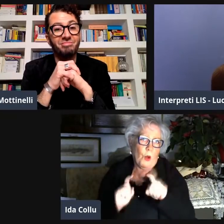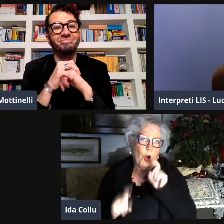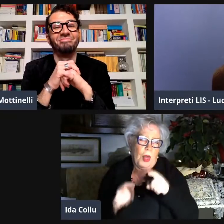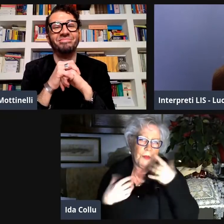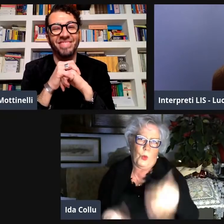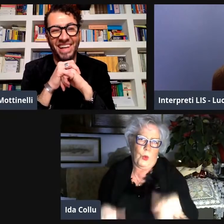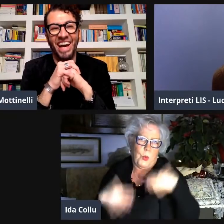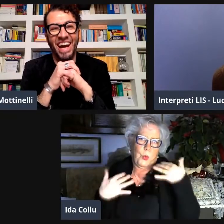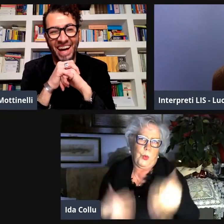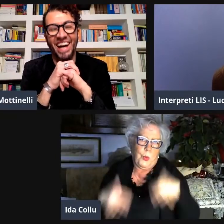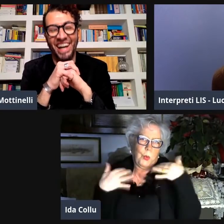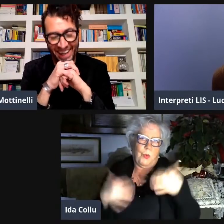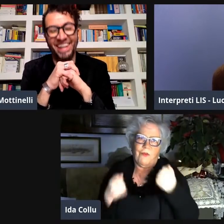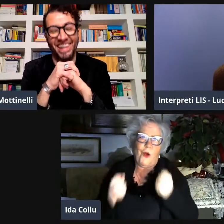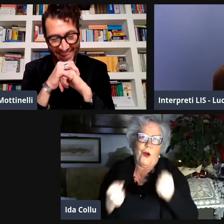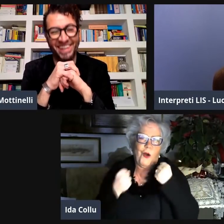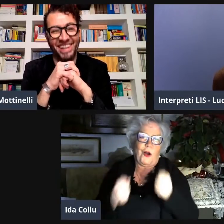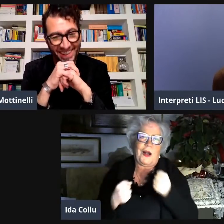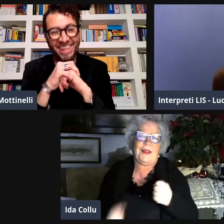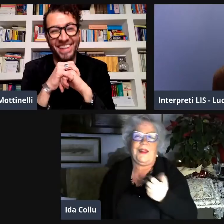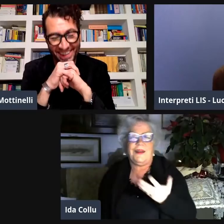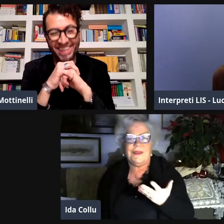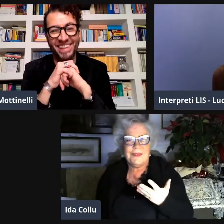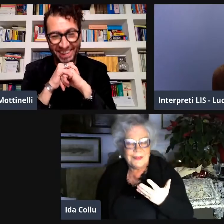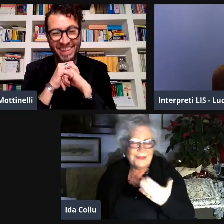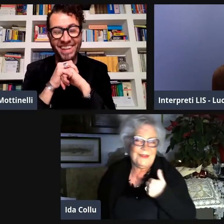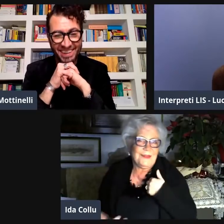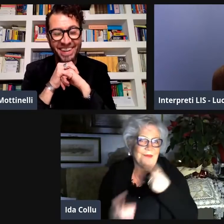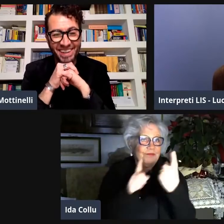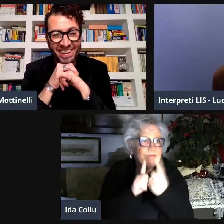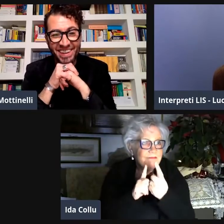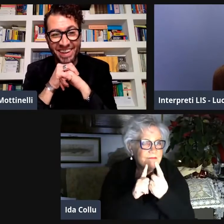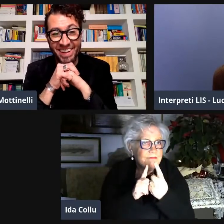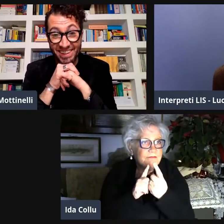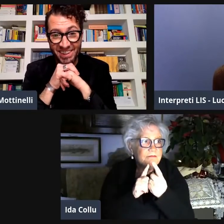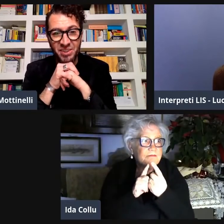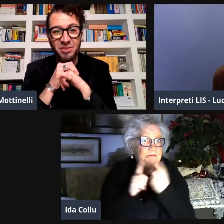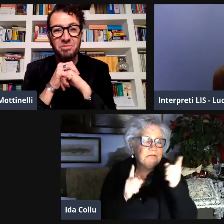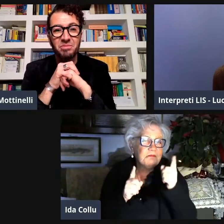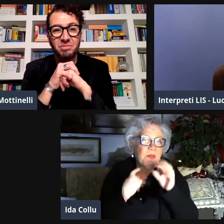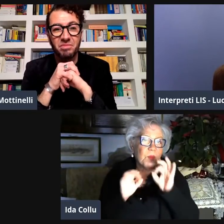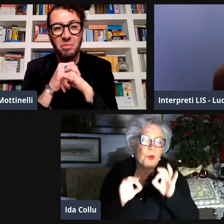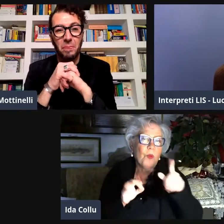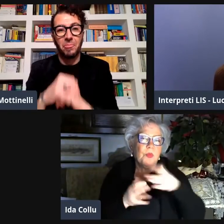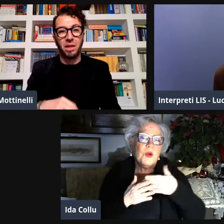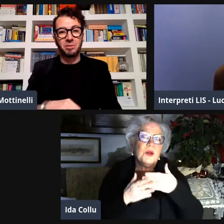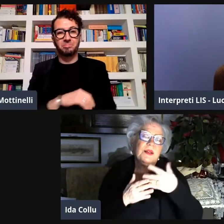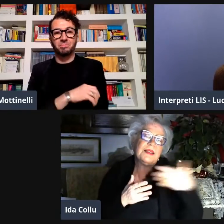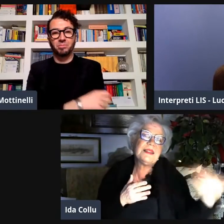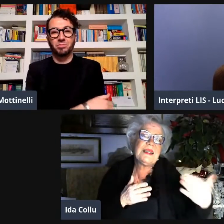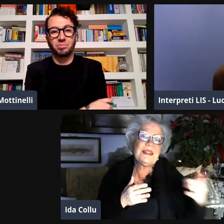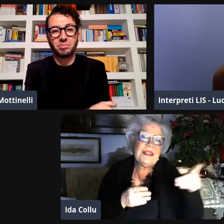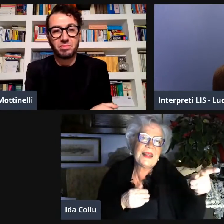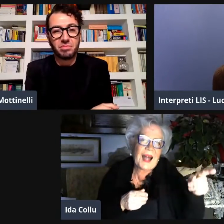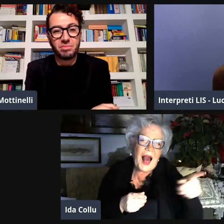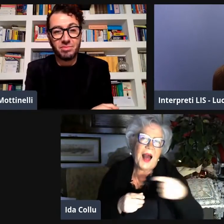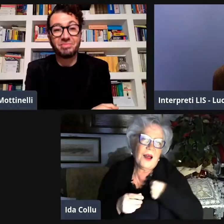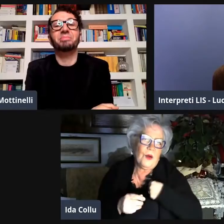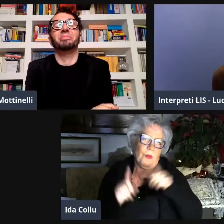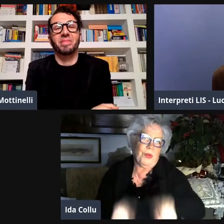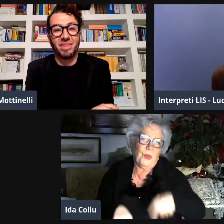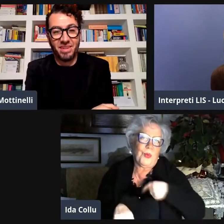E Pigliacampo era proprio così. Era un uomo molto polemico, molto forte. E quindi